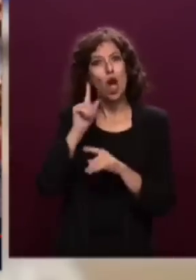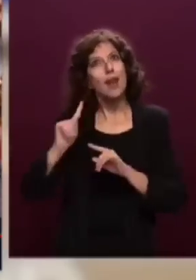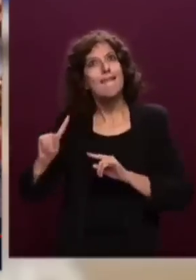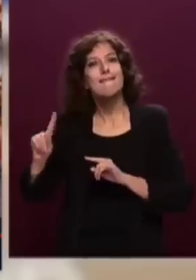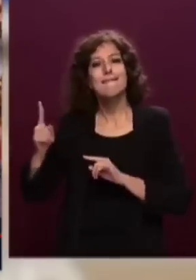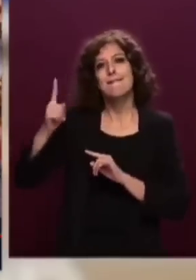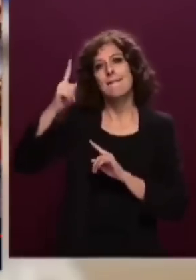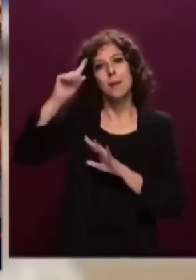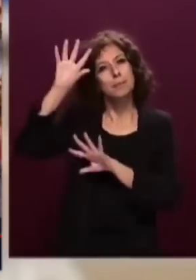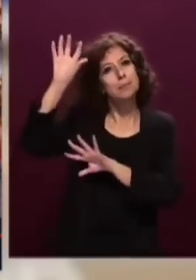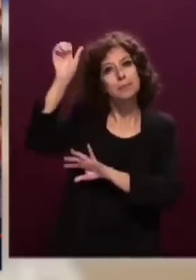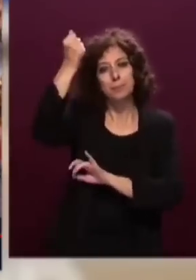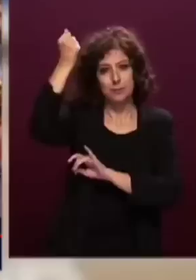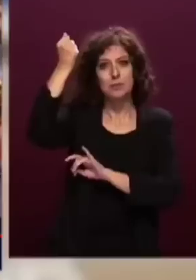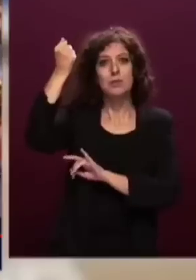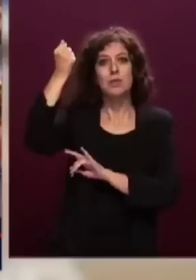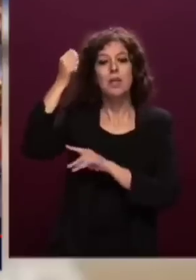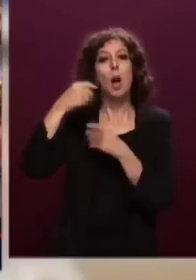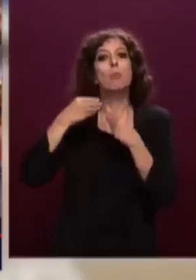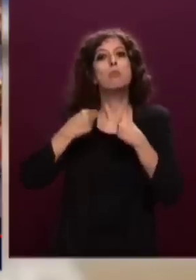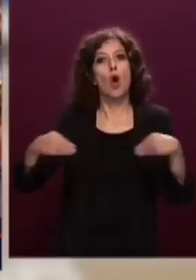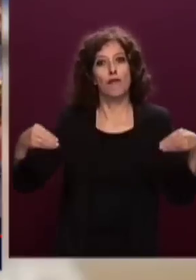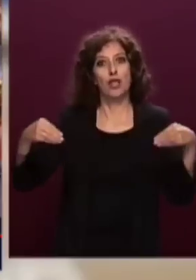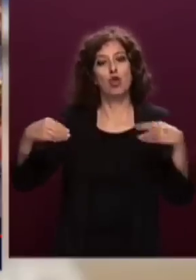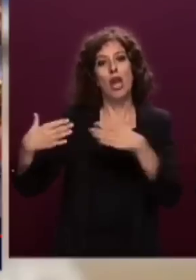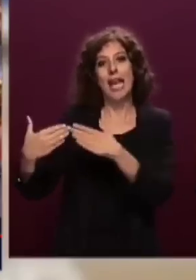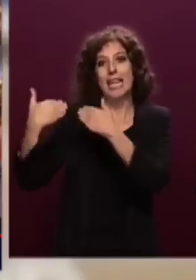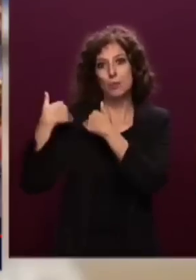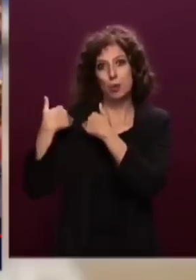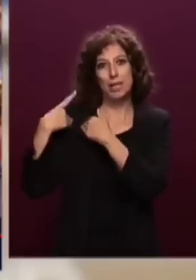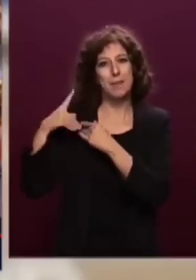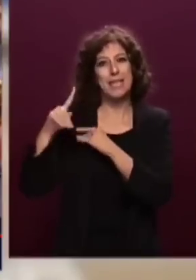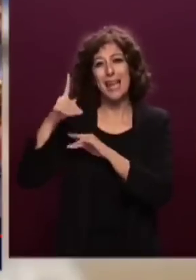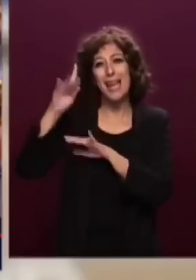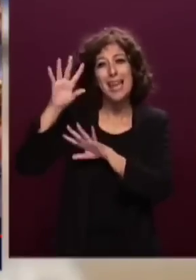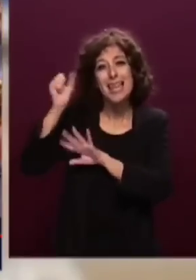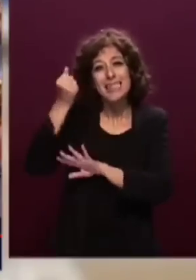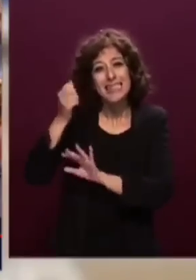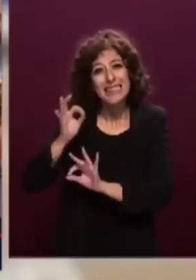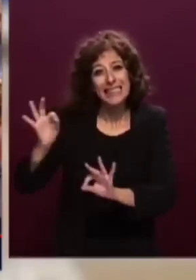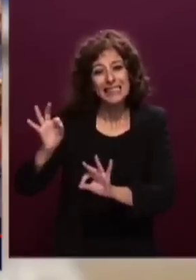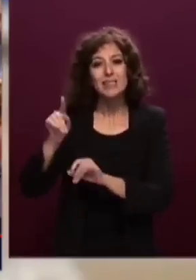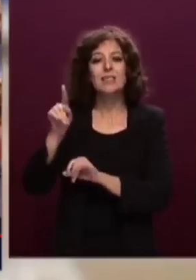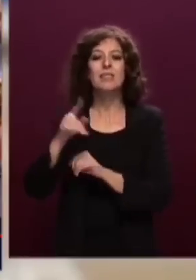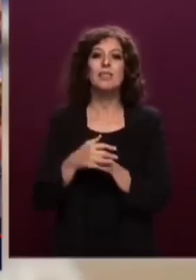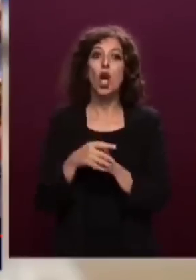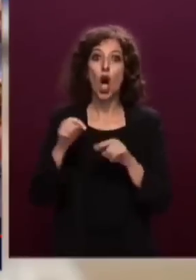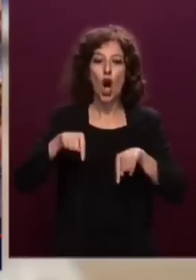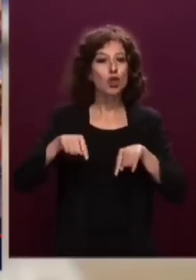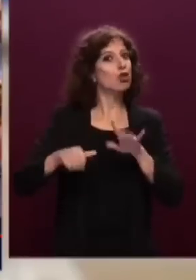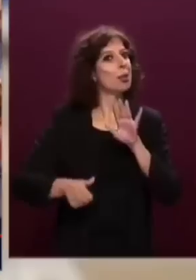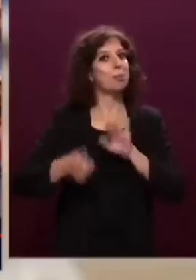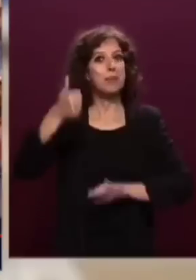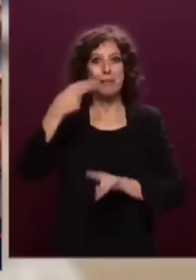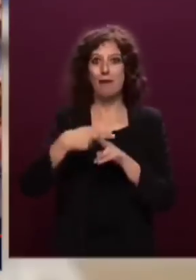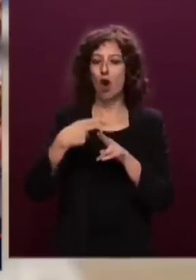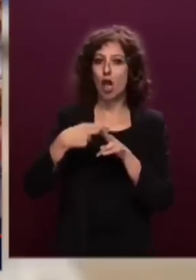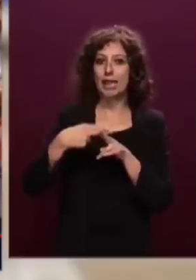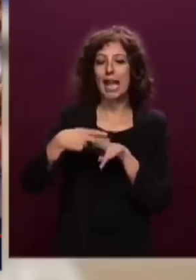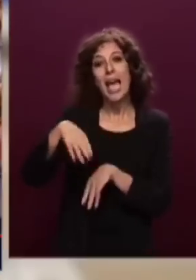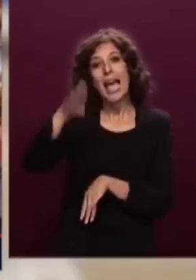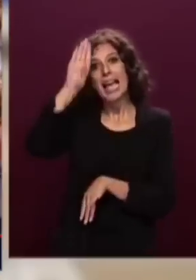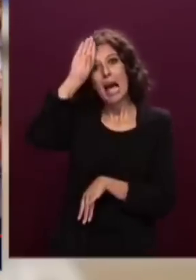salutari posizioni di responsabilità. Va in onda oggi il primo capo di governo donna della